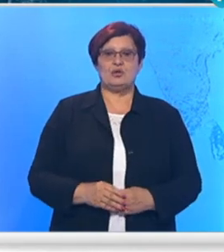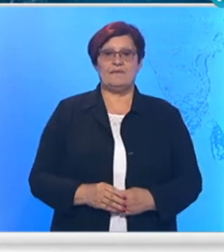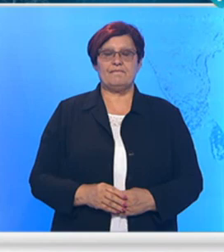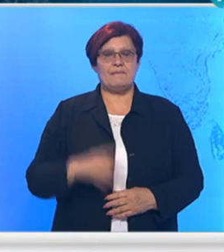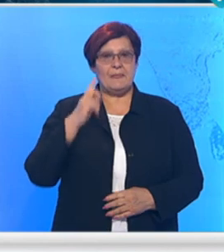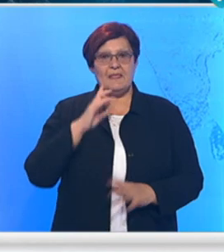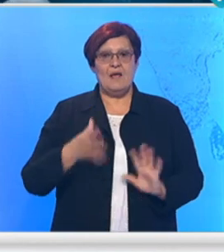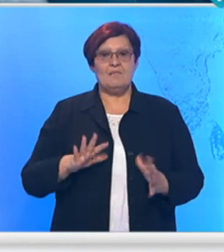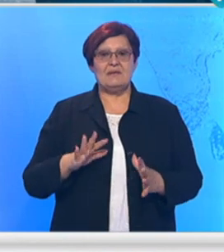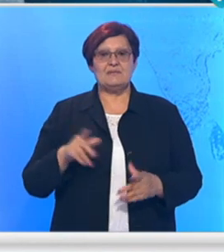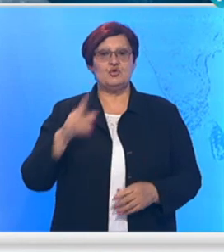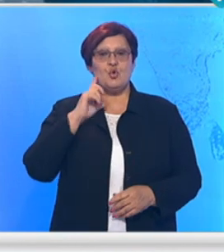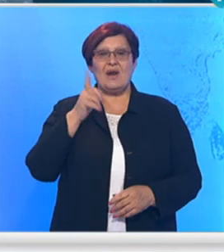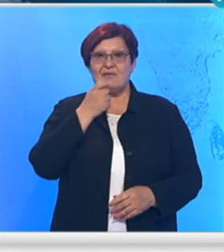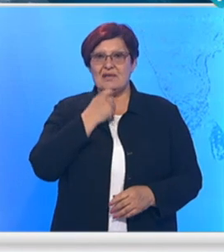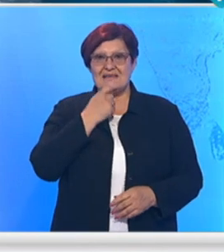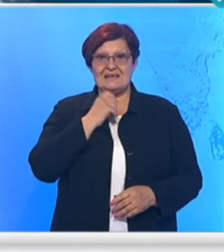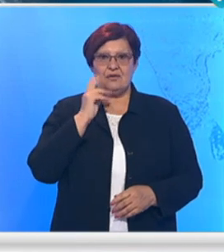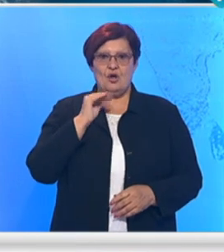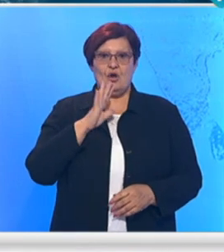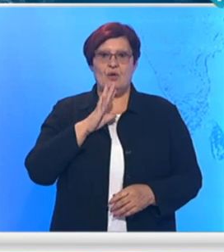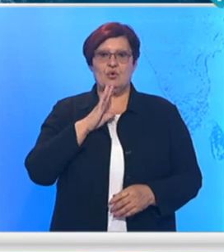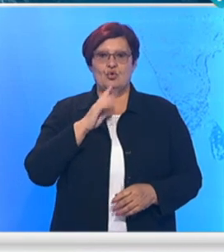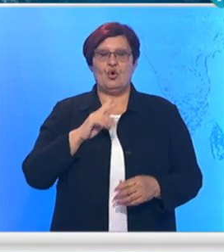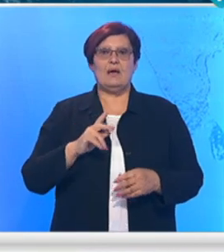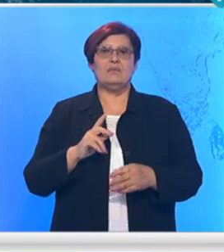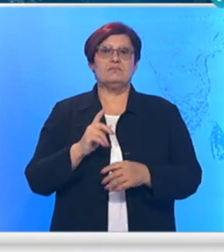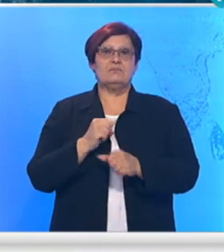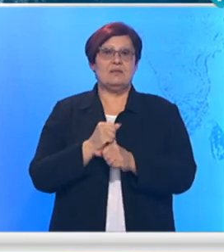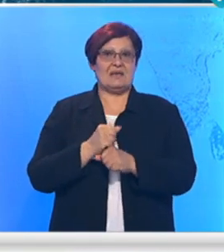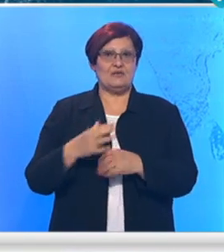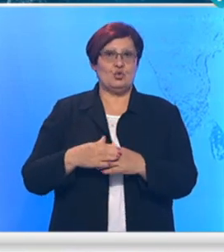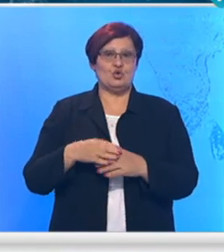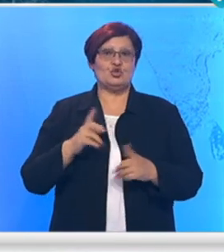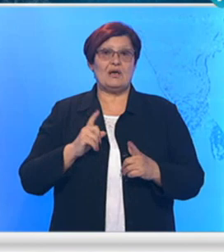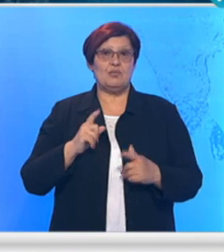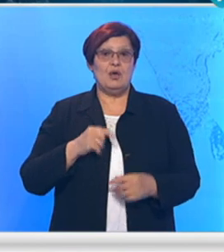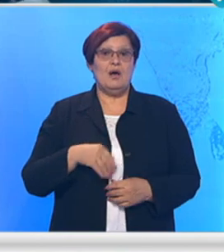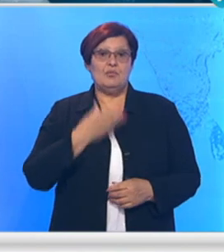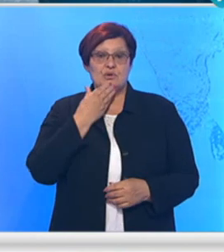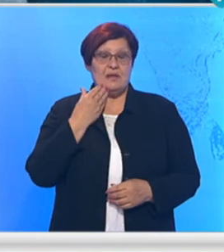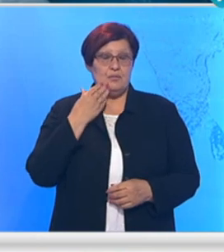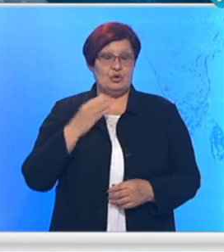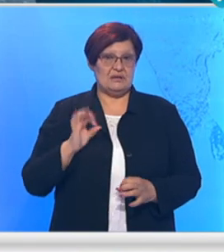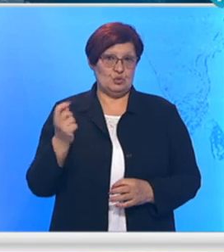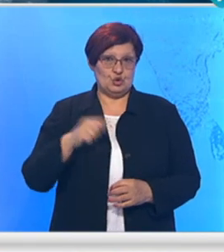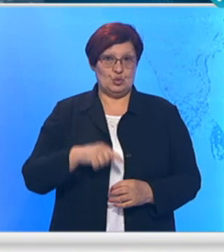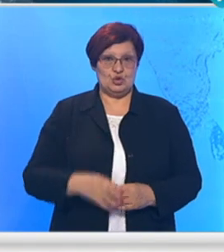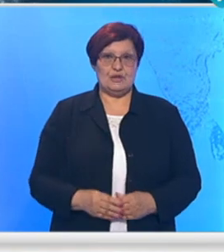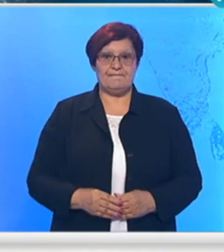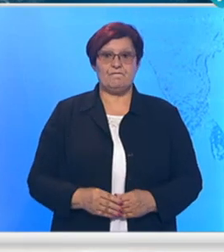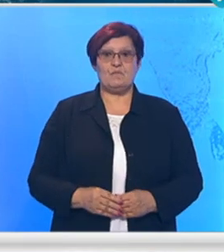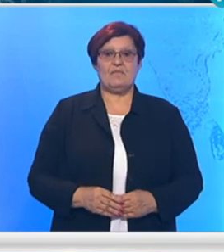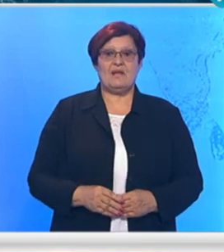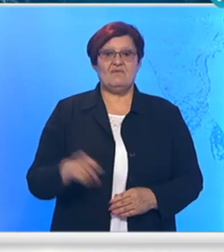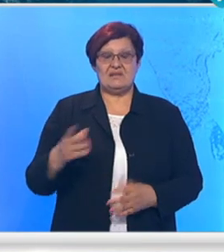Jer, predpostavljamo, to je uglavnom starija populacija koja nije radnom odnosu. I da očekujemo mnogo već izlaza kasnije. Vi ste